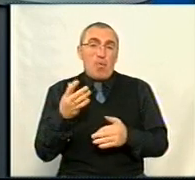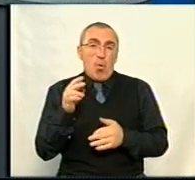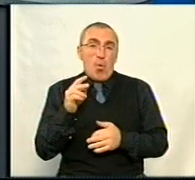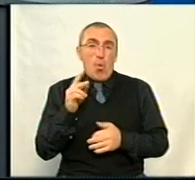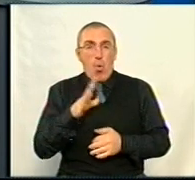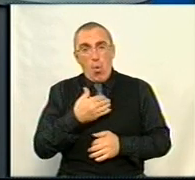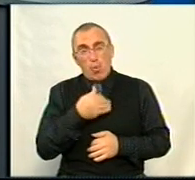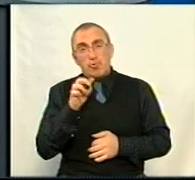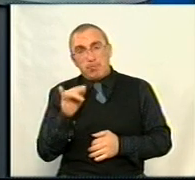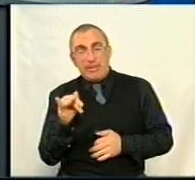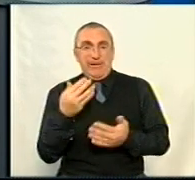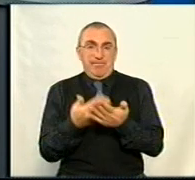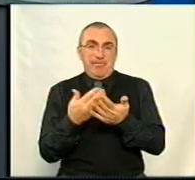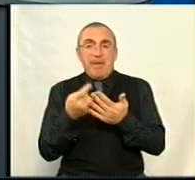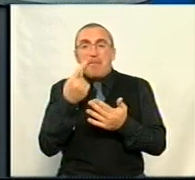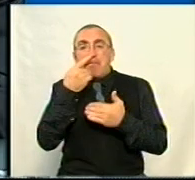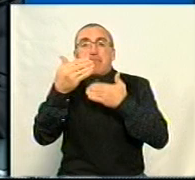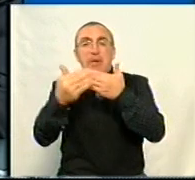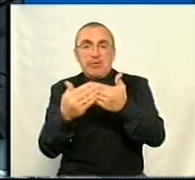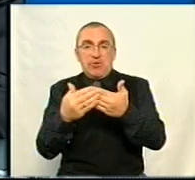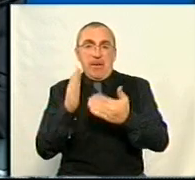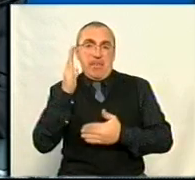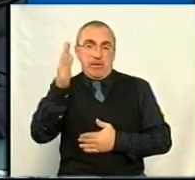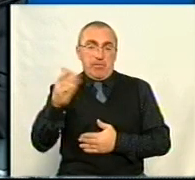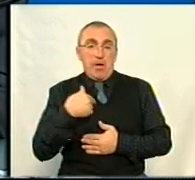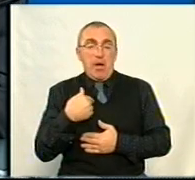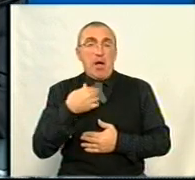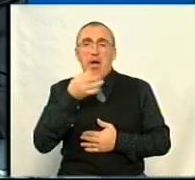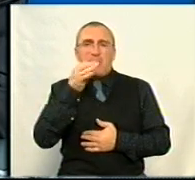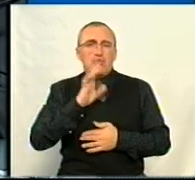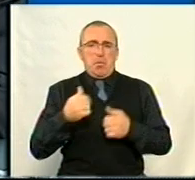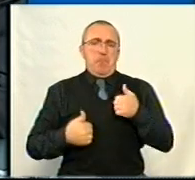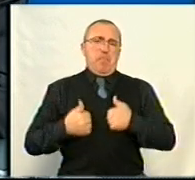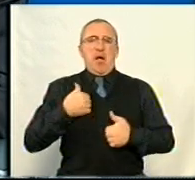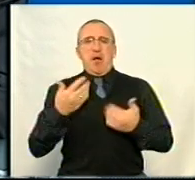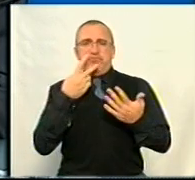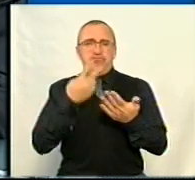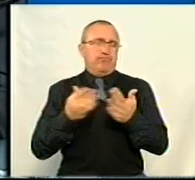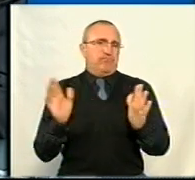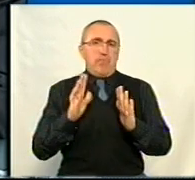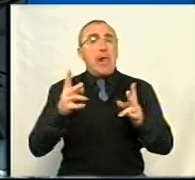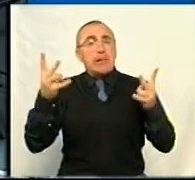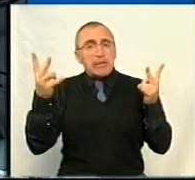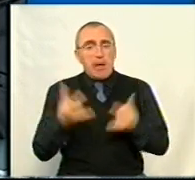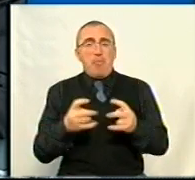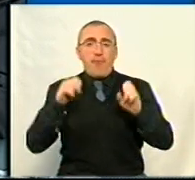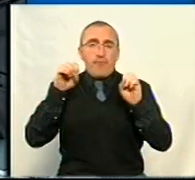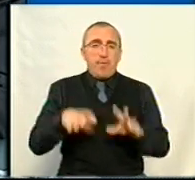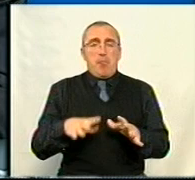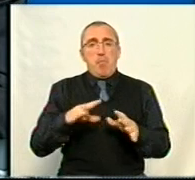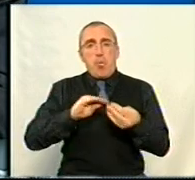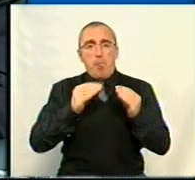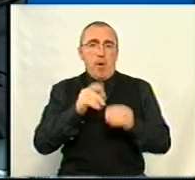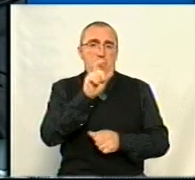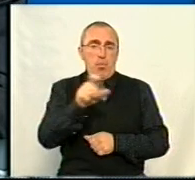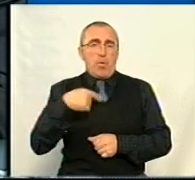вирішити їх в найближчій перспективі. Тому я не скажу, що це піар, це радше необхідність вирішення проблем людей.